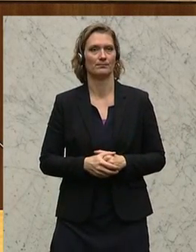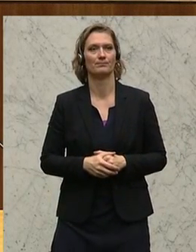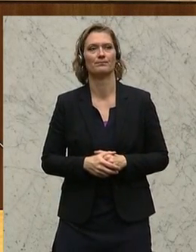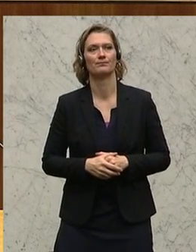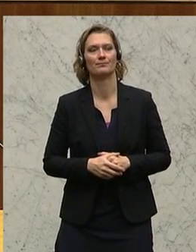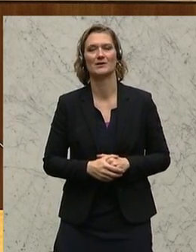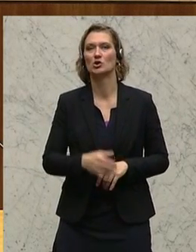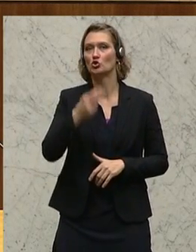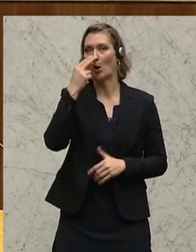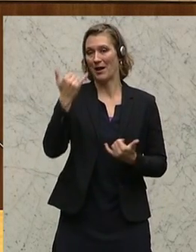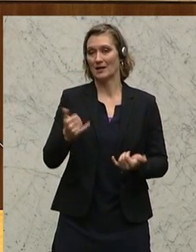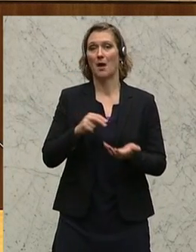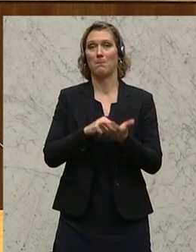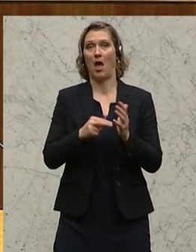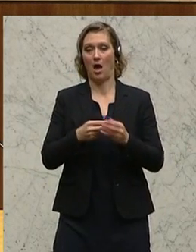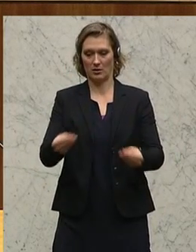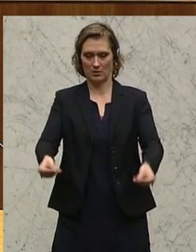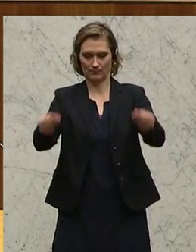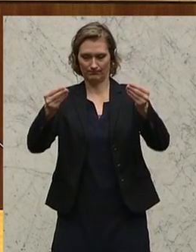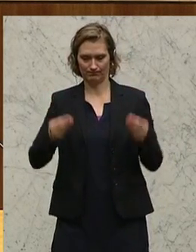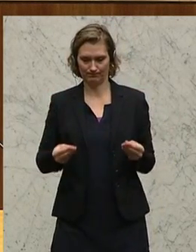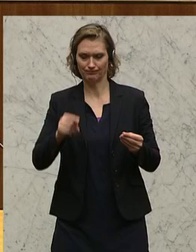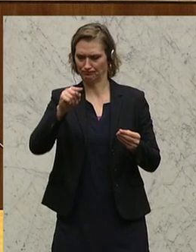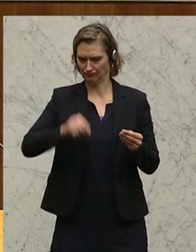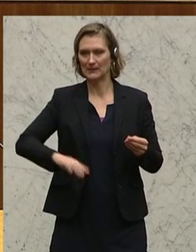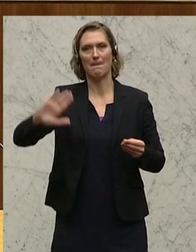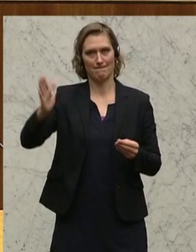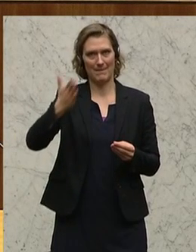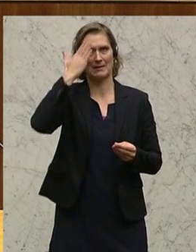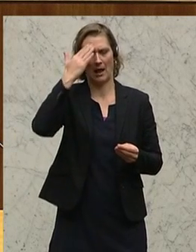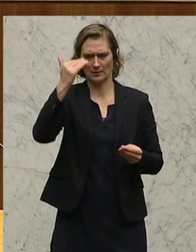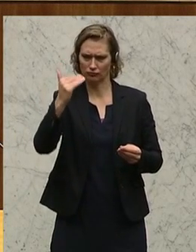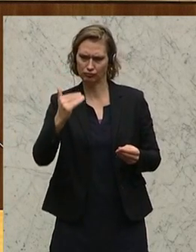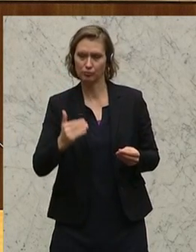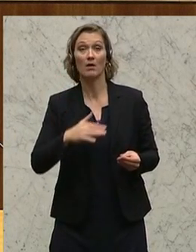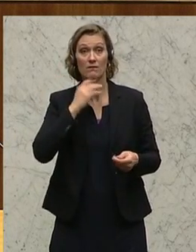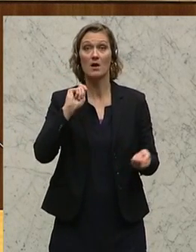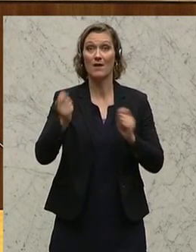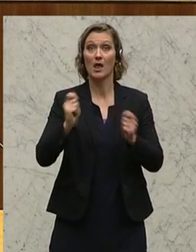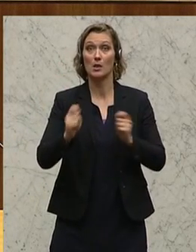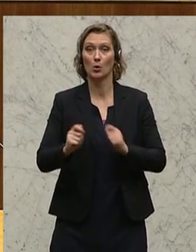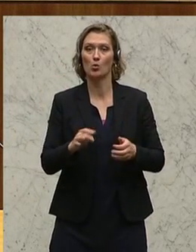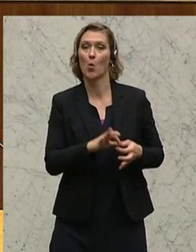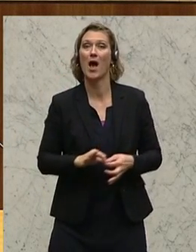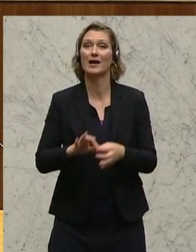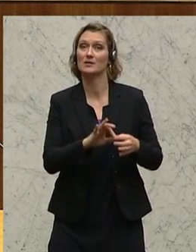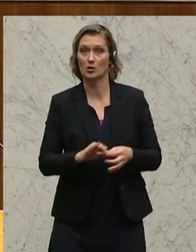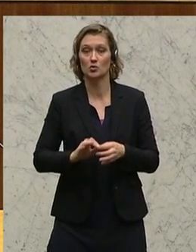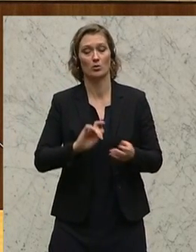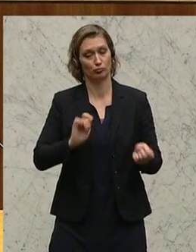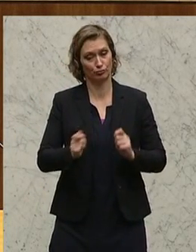Pläne an, die ja jetzt bekannt sind. Das sind massivste Änderungen in der Organisation